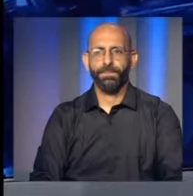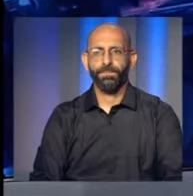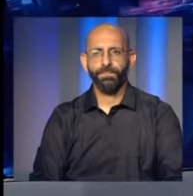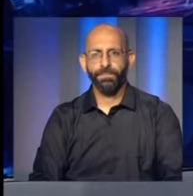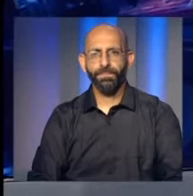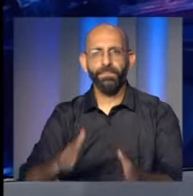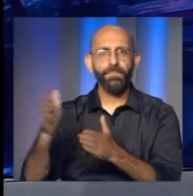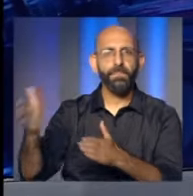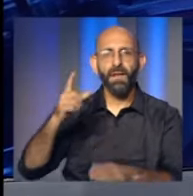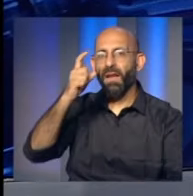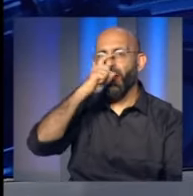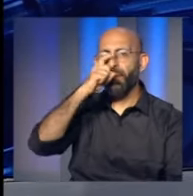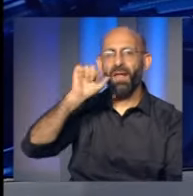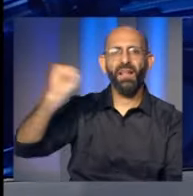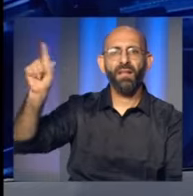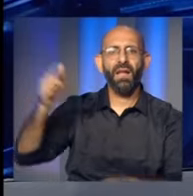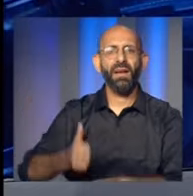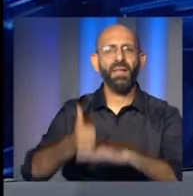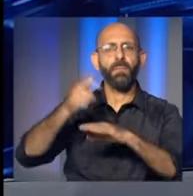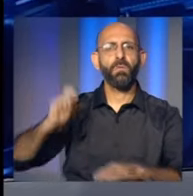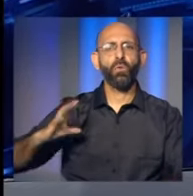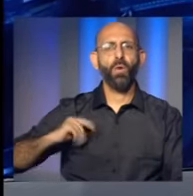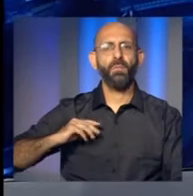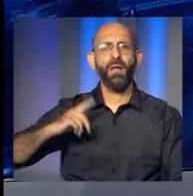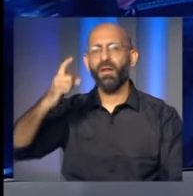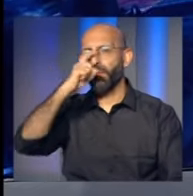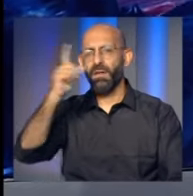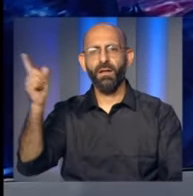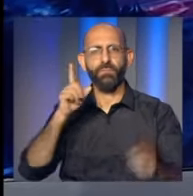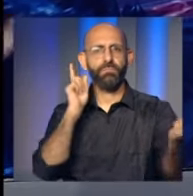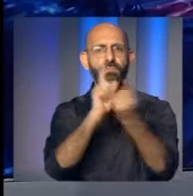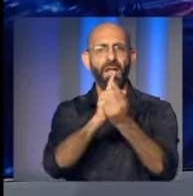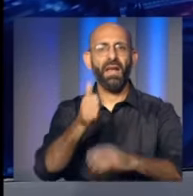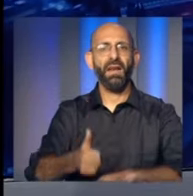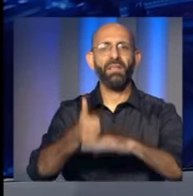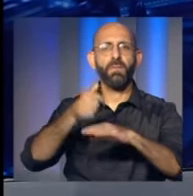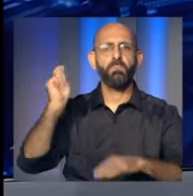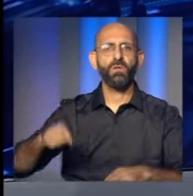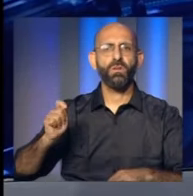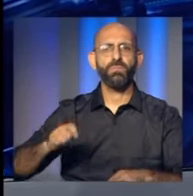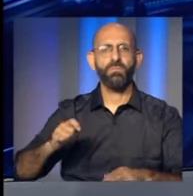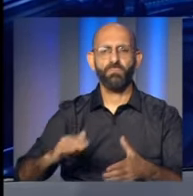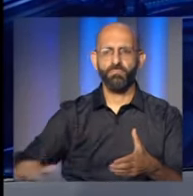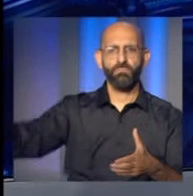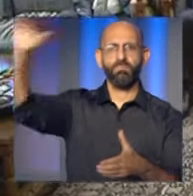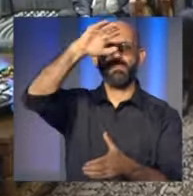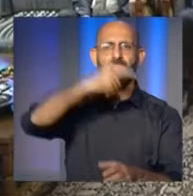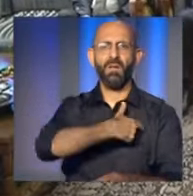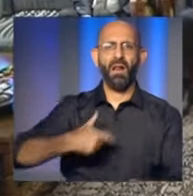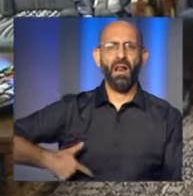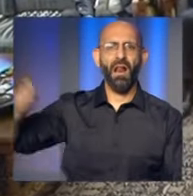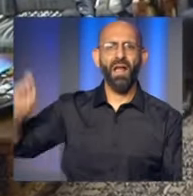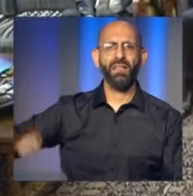في مقر الرئاسة الثانية في عين التيني التقى رئيس مجلس النواب نبيه بري رئيس